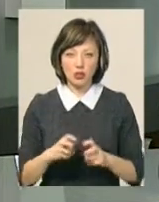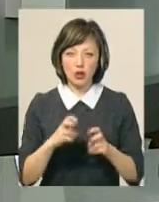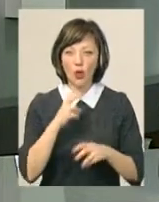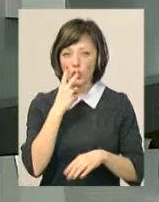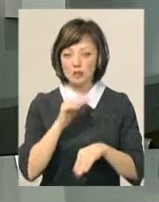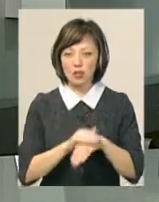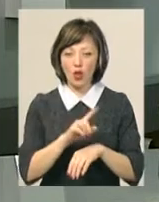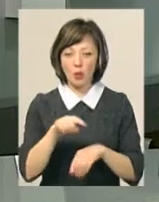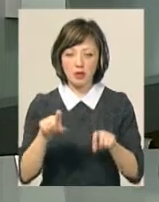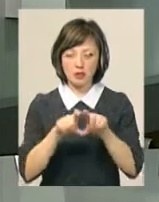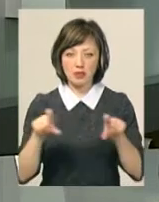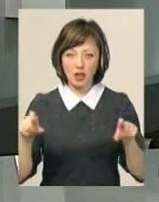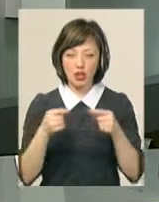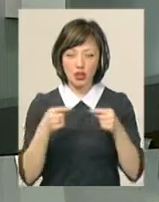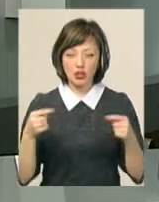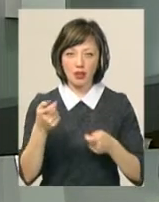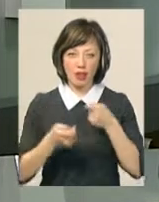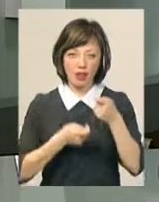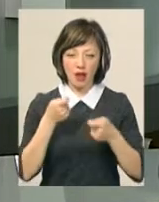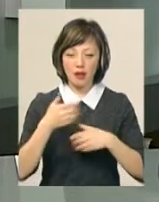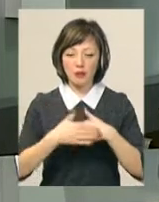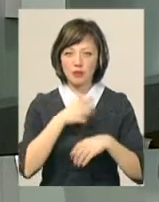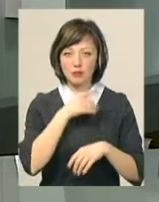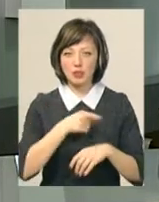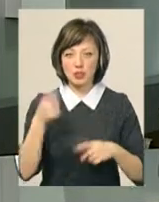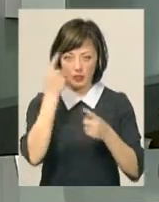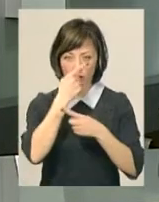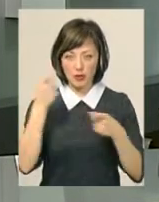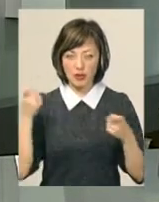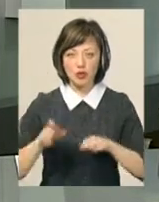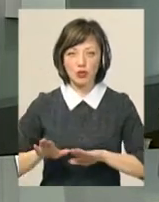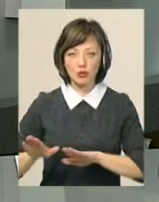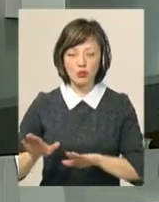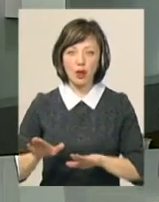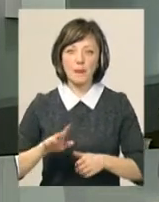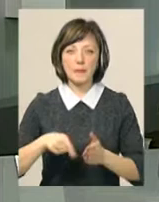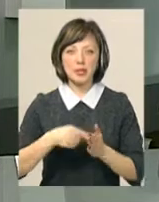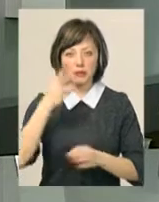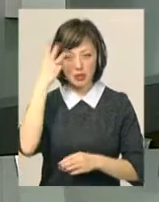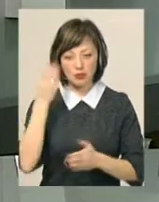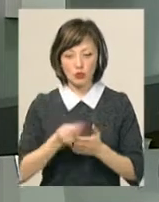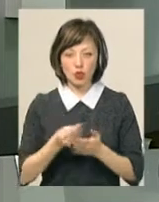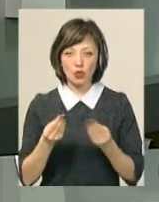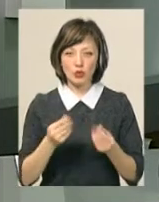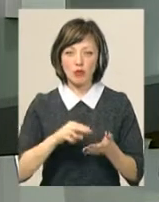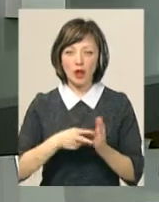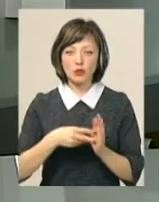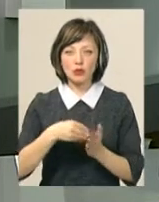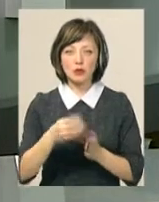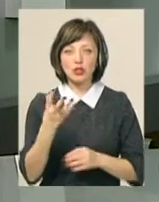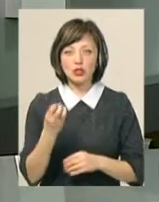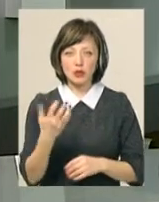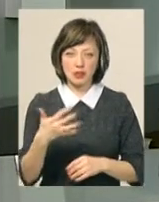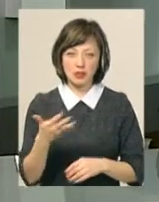розпізнають номерні знаки та інші деталі. Найближчим часом, за інформацією Андрія Бондаренка, у Хмельницькому за бюджетні кошти планують закупити ще